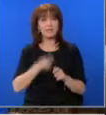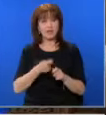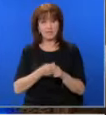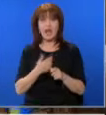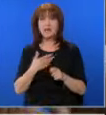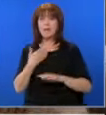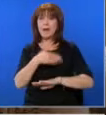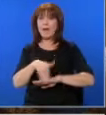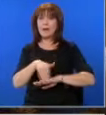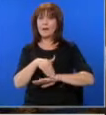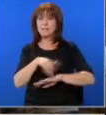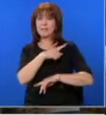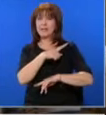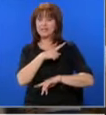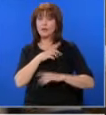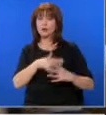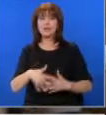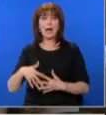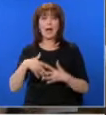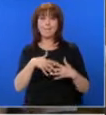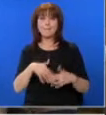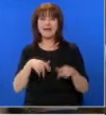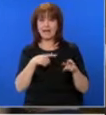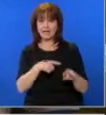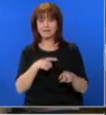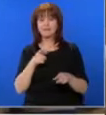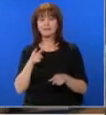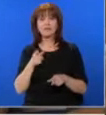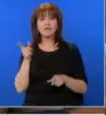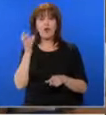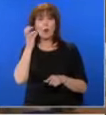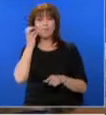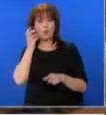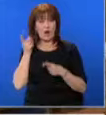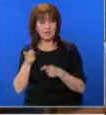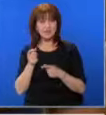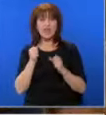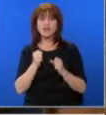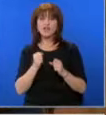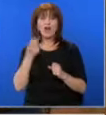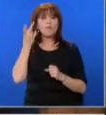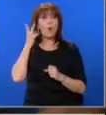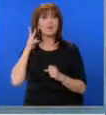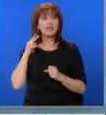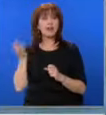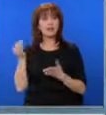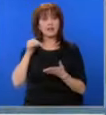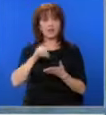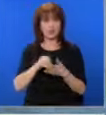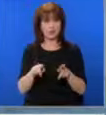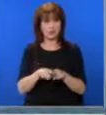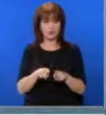митничари от САЩ на капитан Андреево и в Бургас. Очакваме митничари от Англия на капитан Андреево.